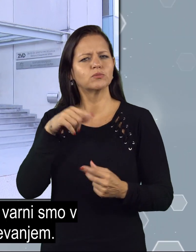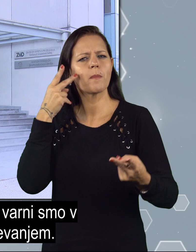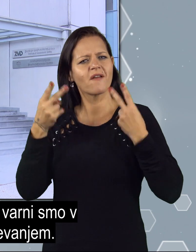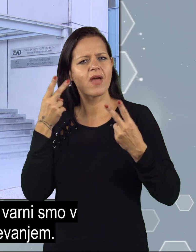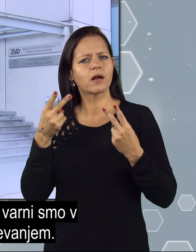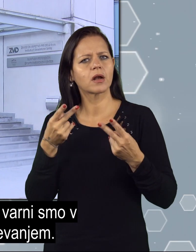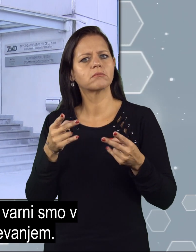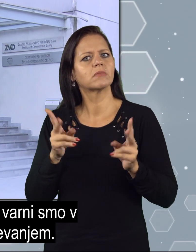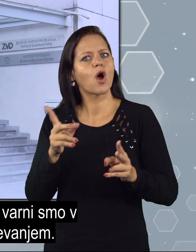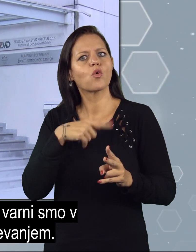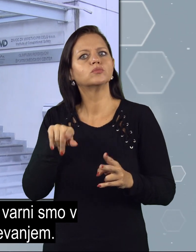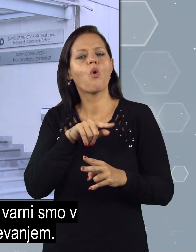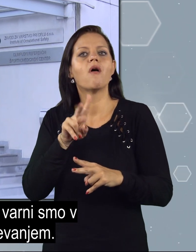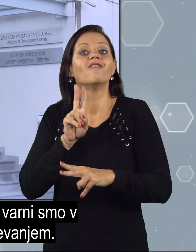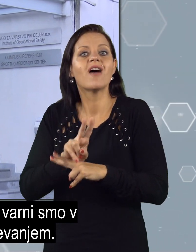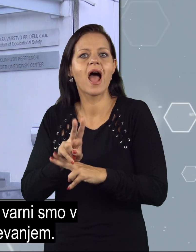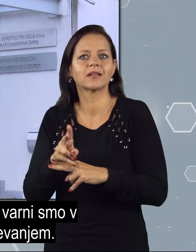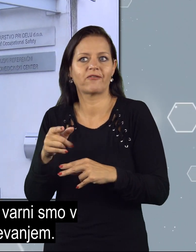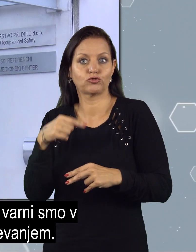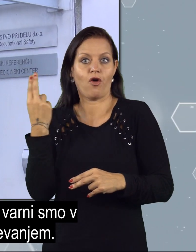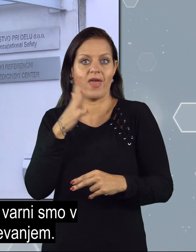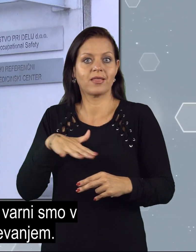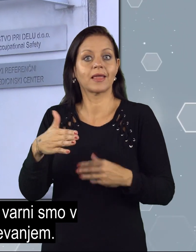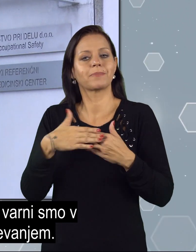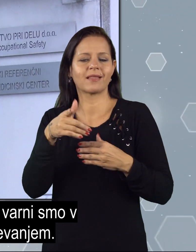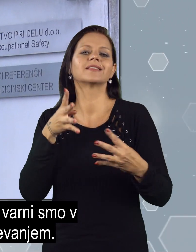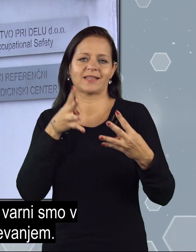Preverili smo, kako varni smo v Sloveniji pred sebanjem.